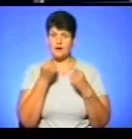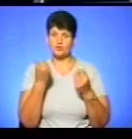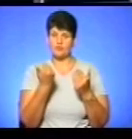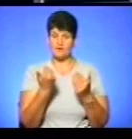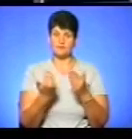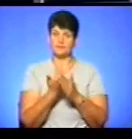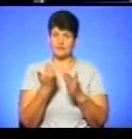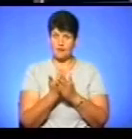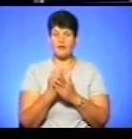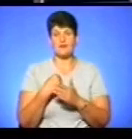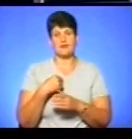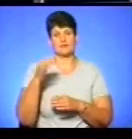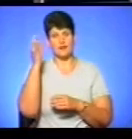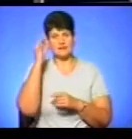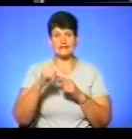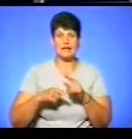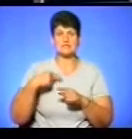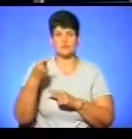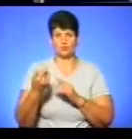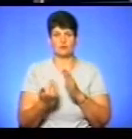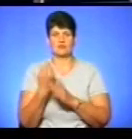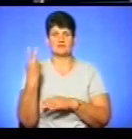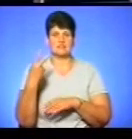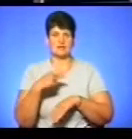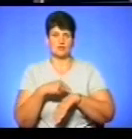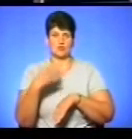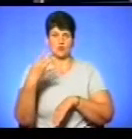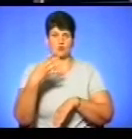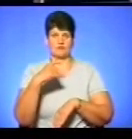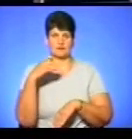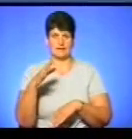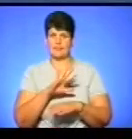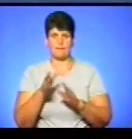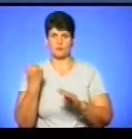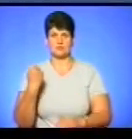а я нагадую нашим глядачам, що наступний випуск новин о 20.40. Не пропустіть!